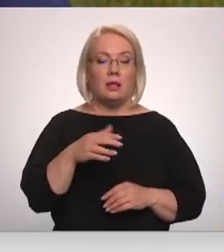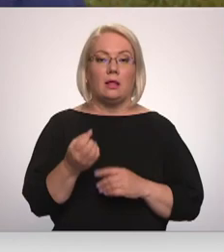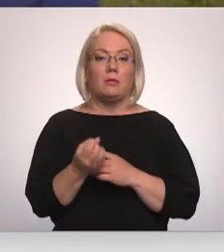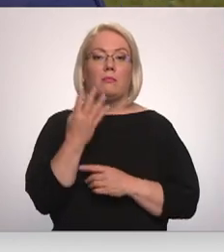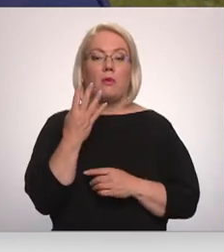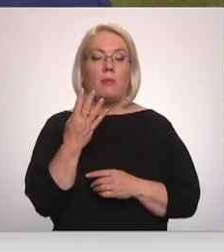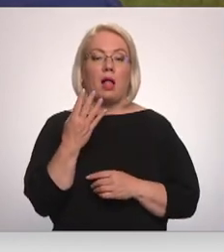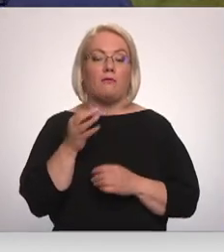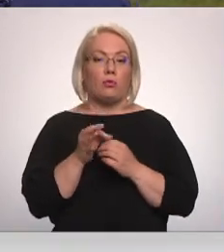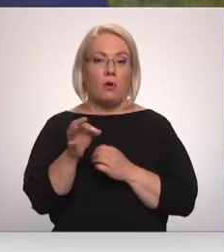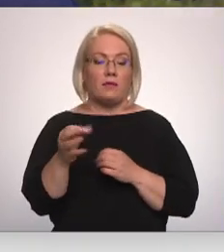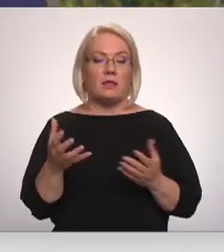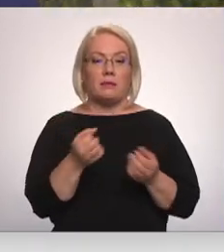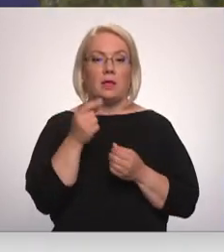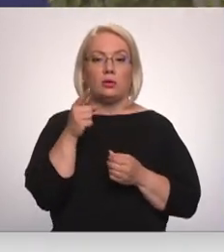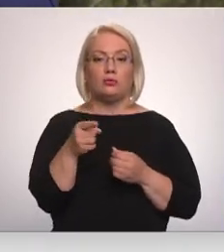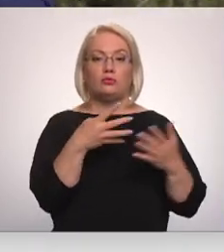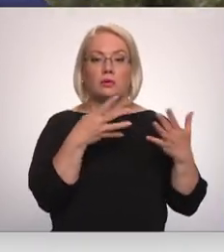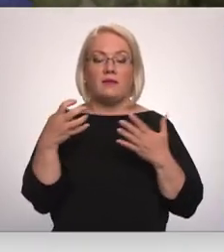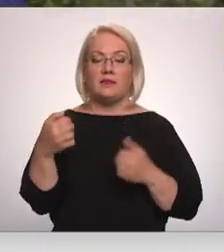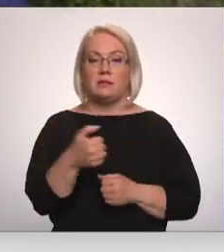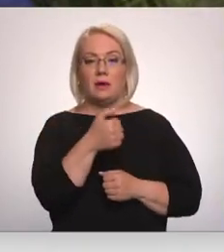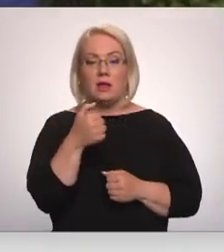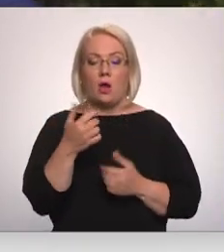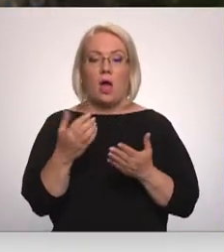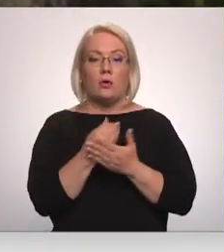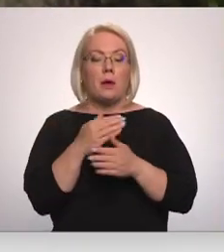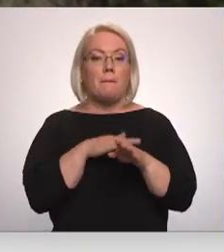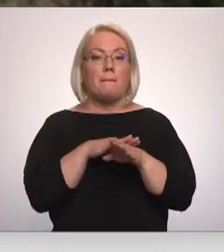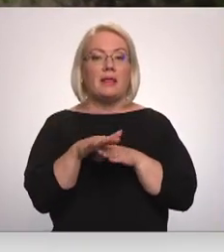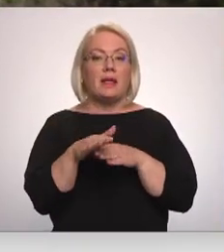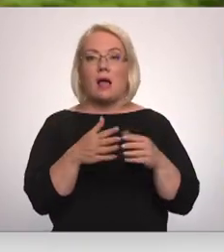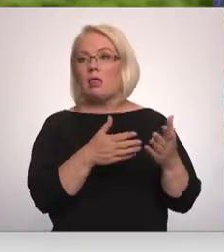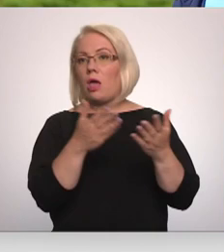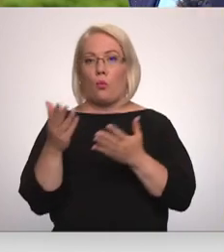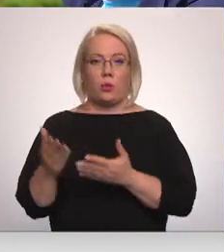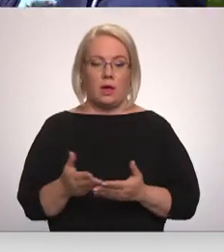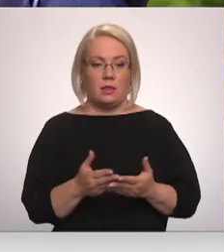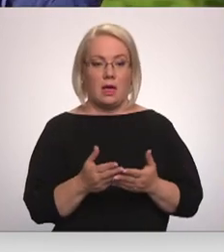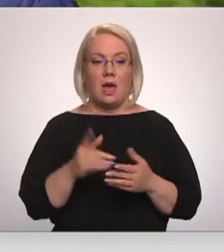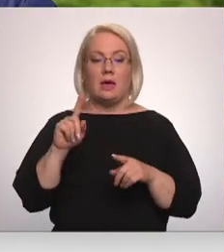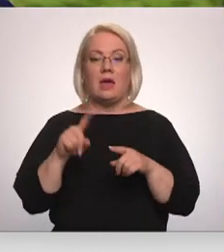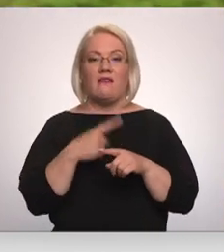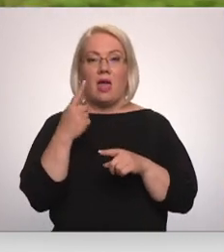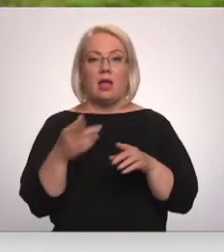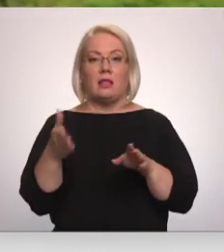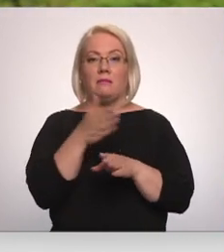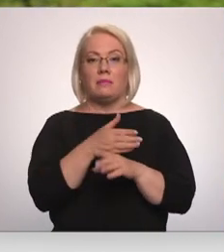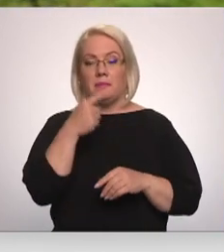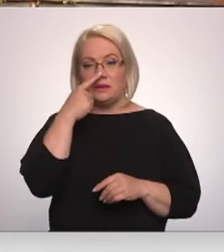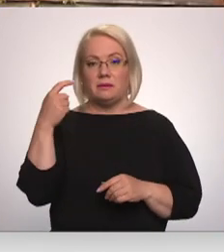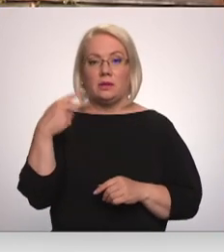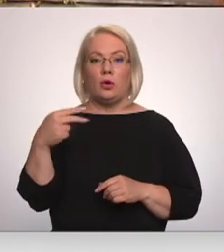kurš dibināts aptuveni 1900. gadā un atrodas pilnīgā nekurienē. Ja vēl pirms kādiem 120